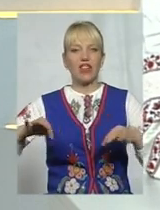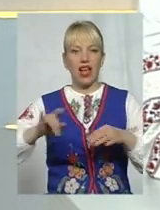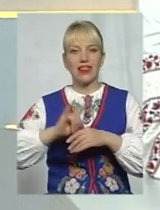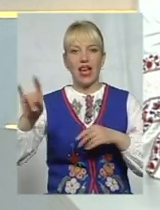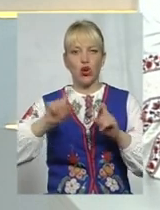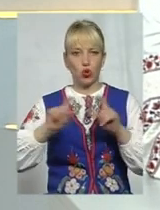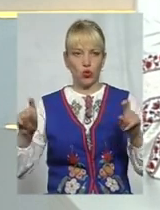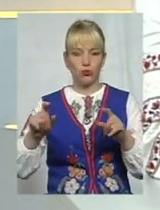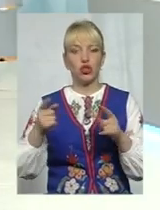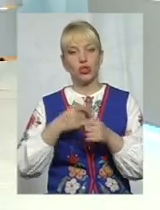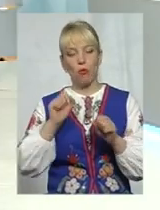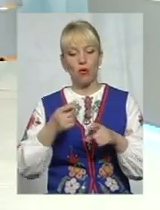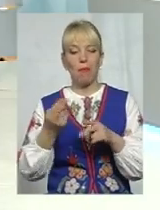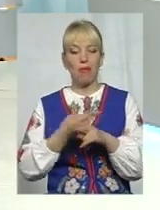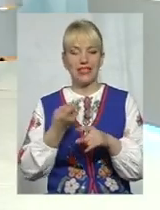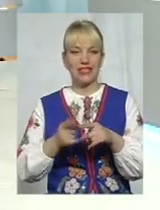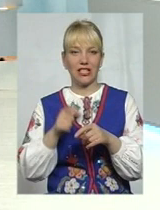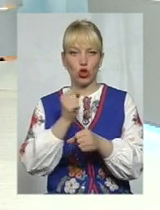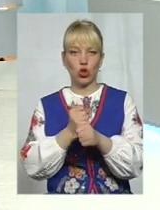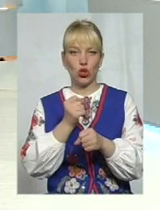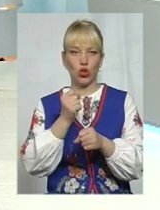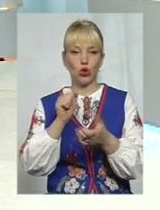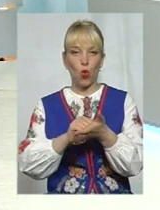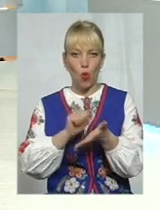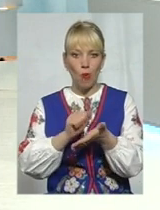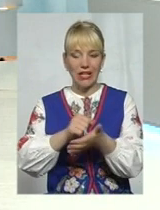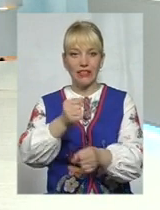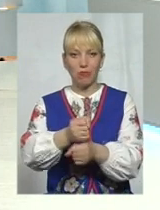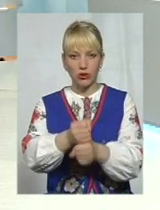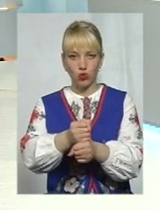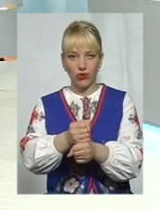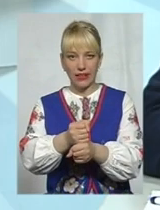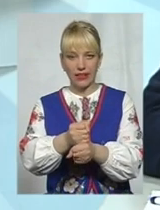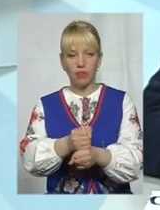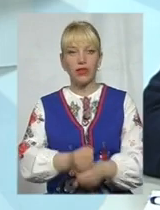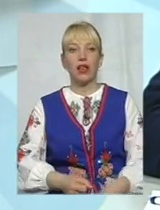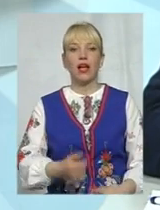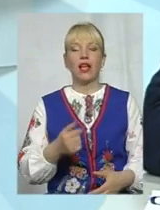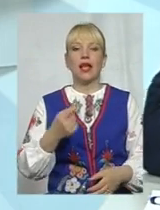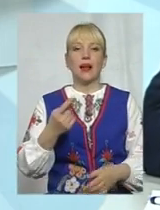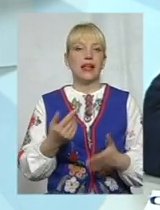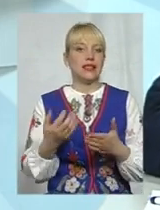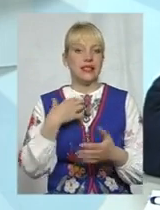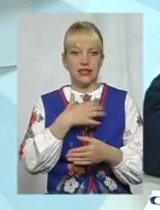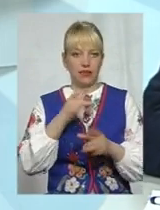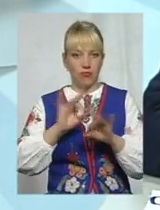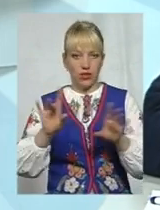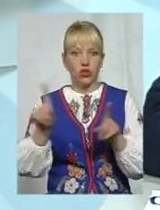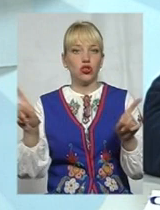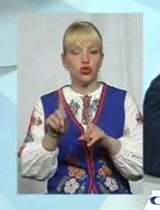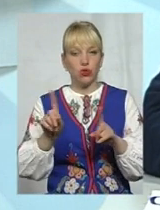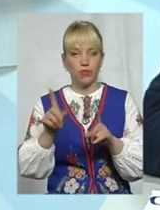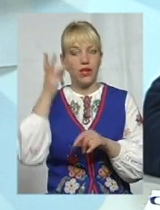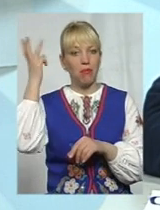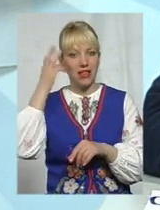без цих документів працювати аеропорт? Я скажу насамперед те, що Хмельницька область